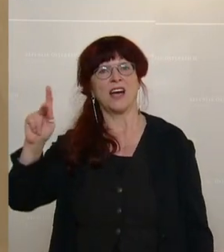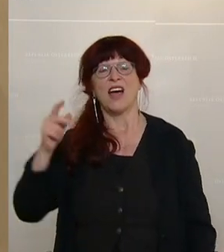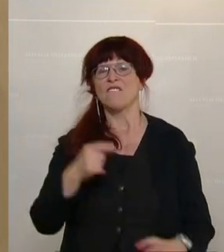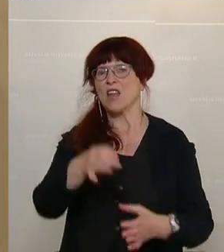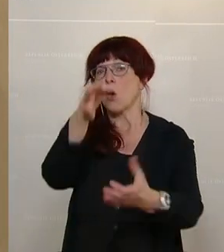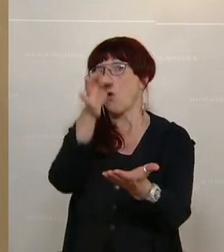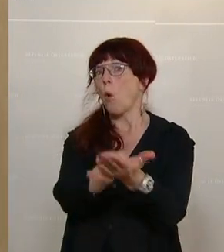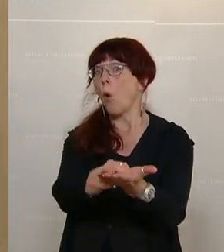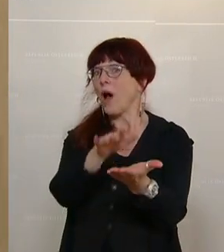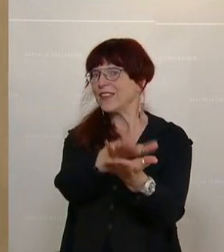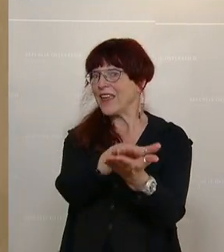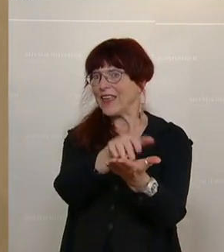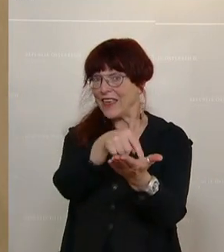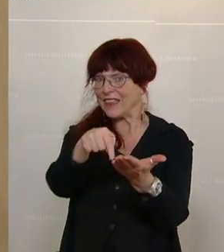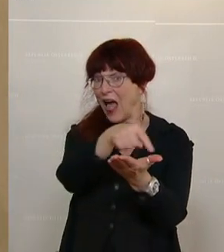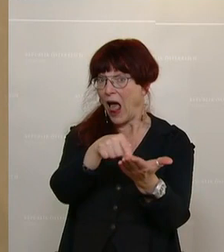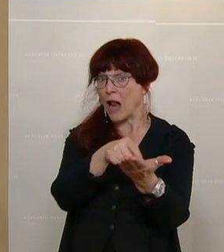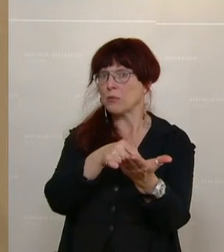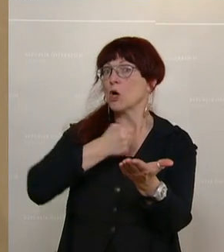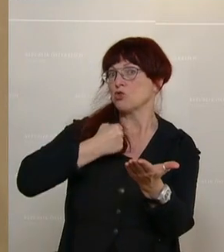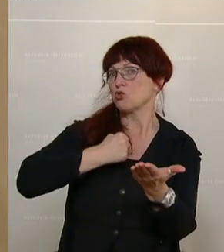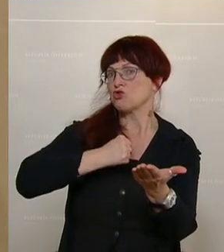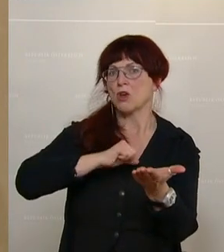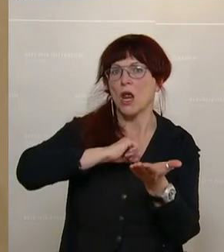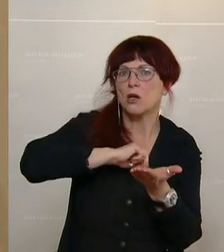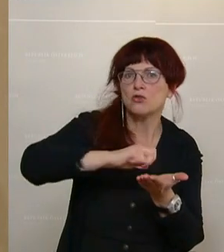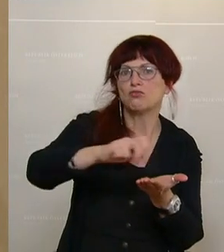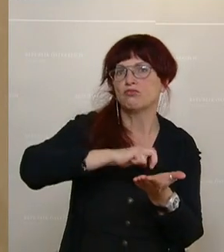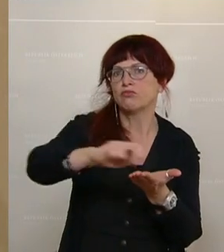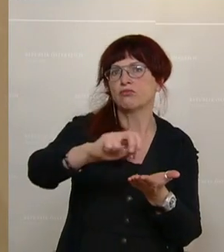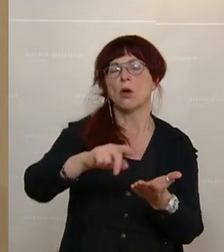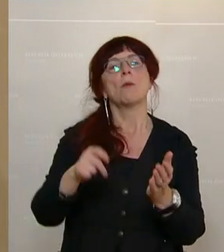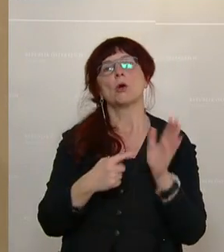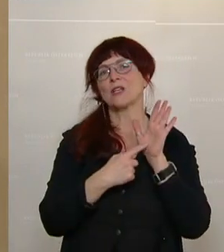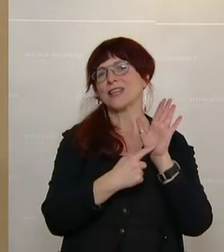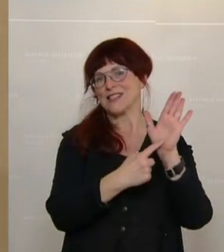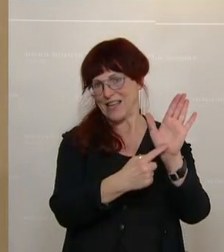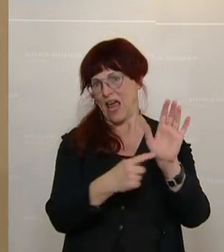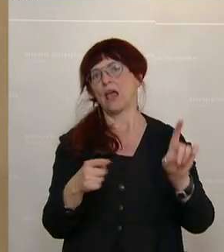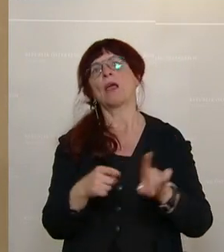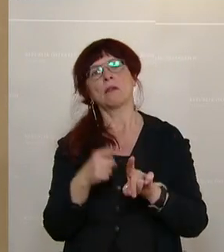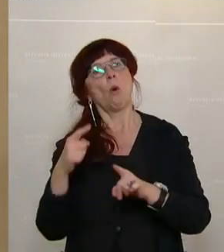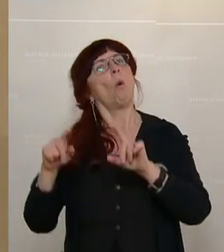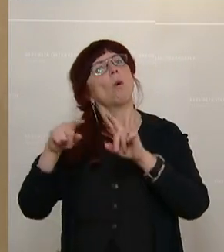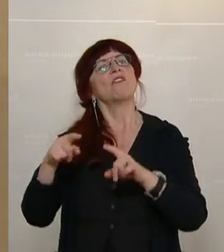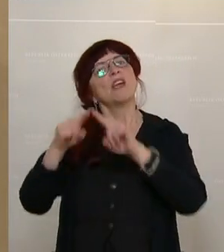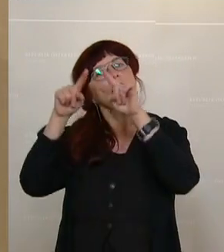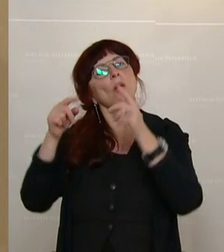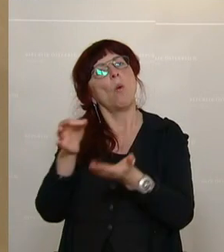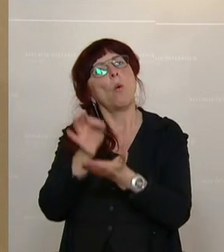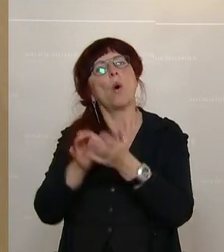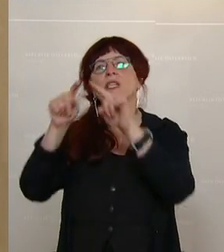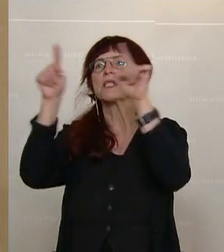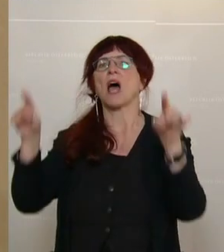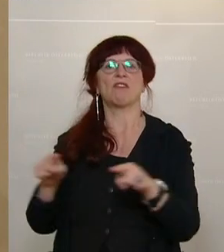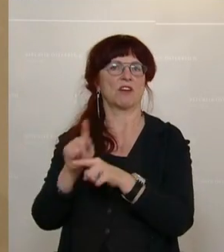Ortsgebiet, um darauf aufmerksam zu machen, dass die Ortsstafeln nicht angebracht sind, zweisprachigen, dann wäre er natürlich davon geschützt. Wenn die FPÖ